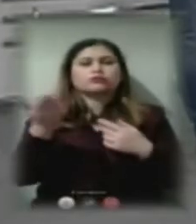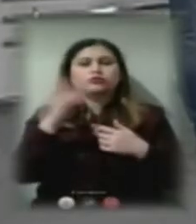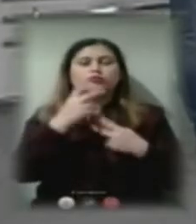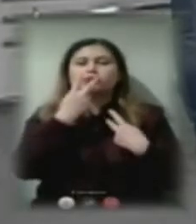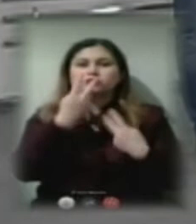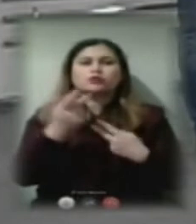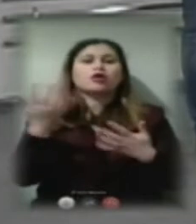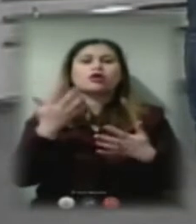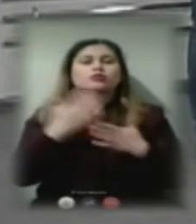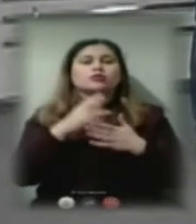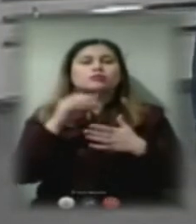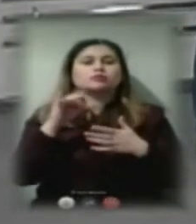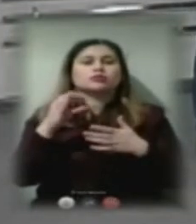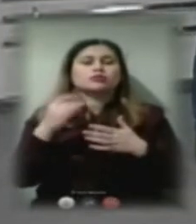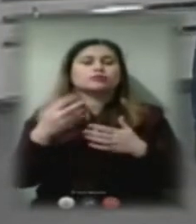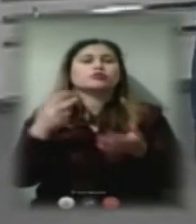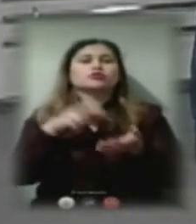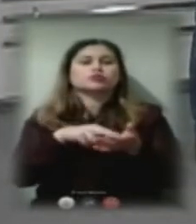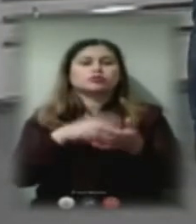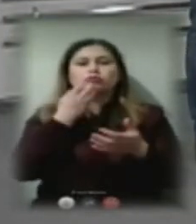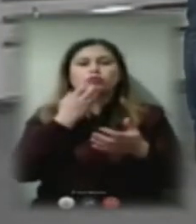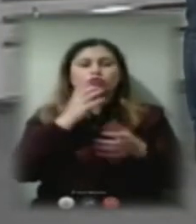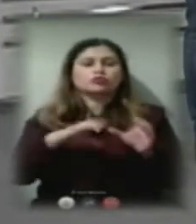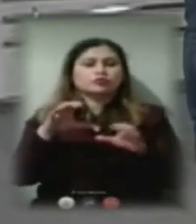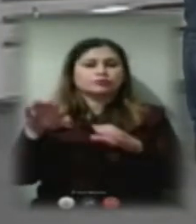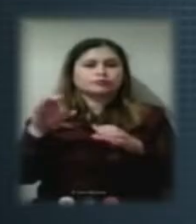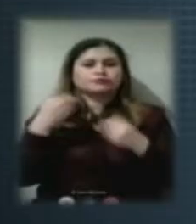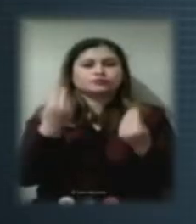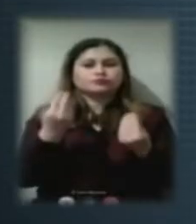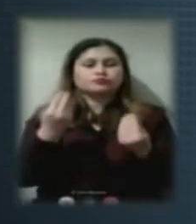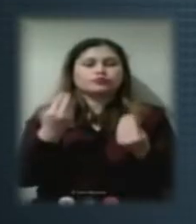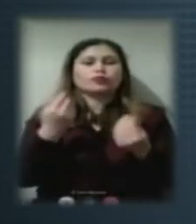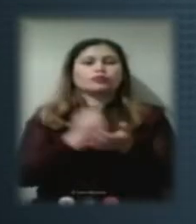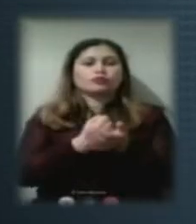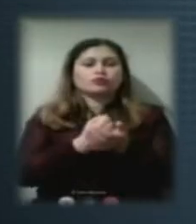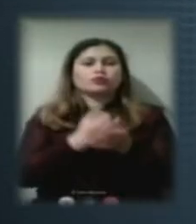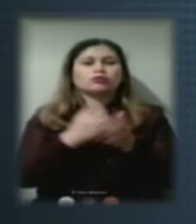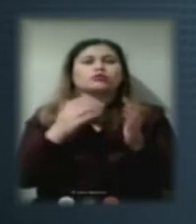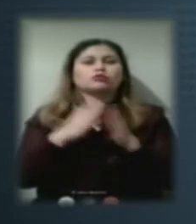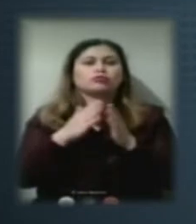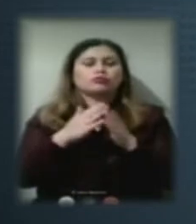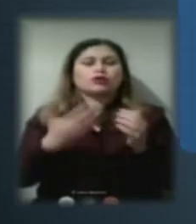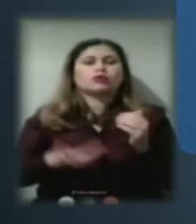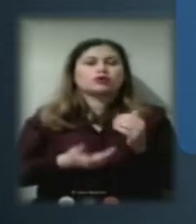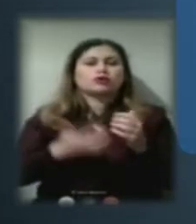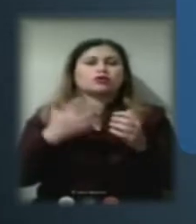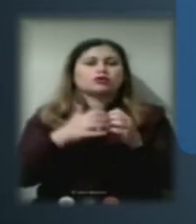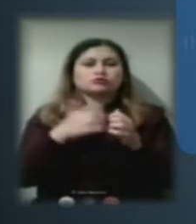підприємства у нас постачають теплоносій до осель «Херсонців» і до